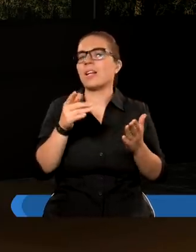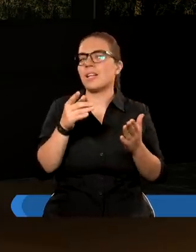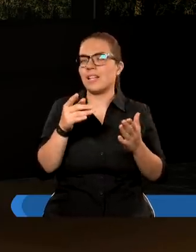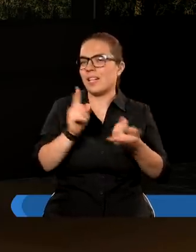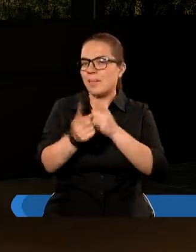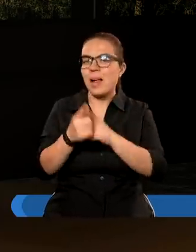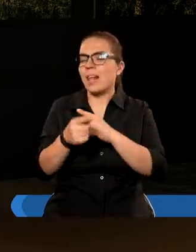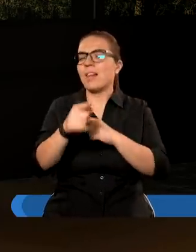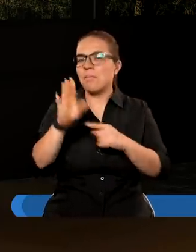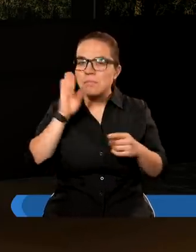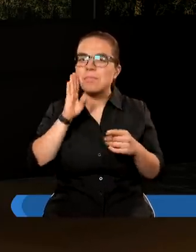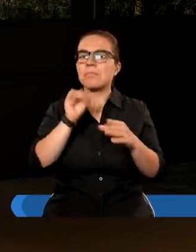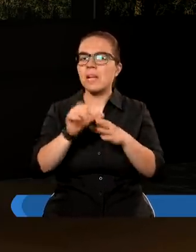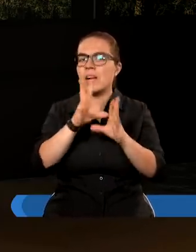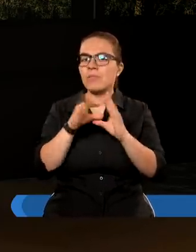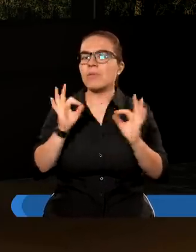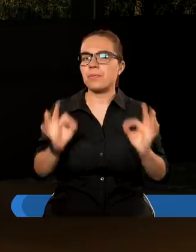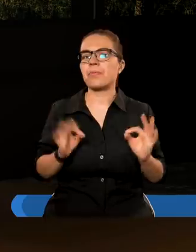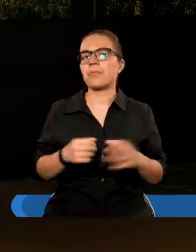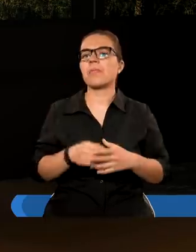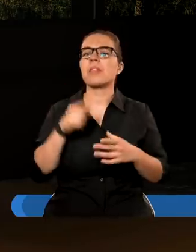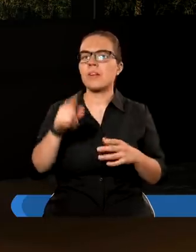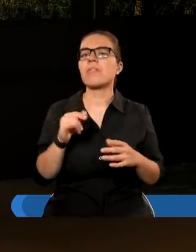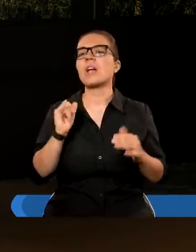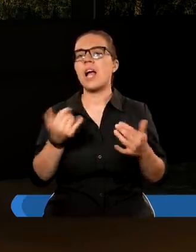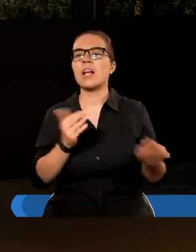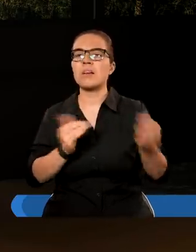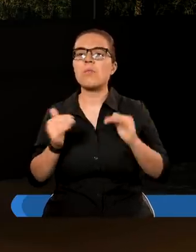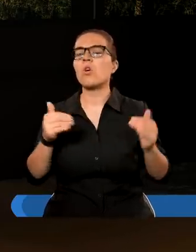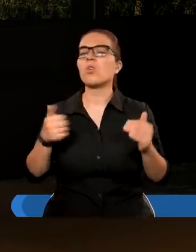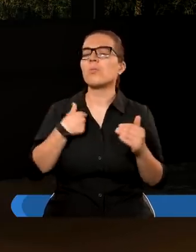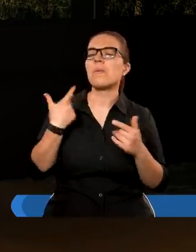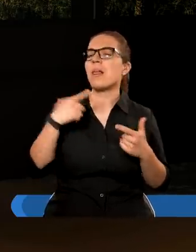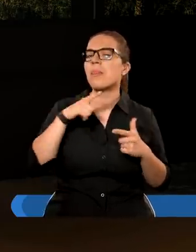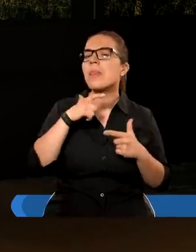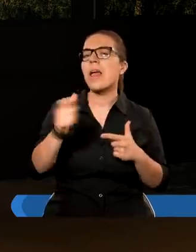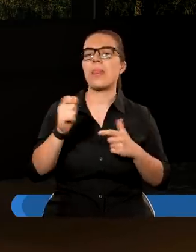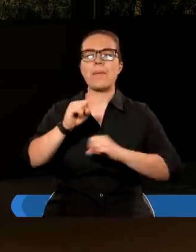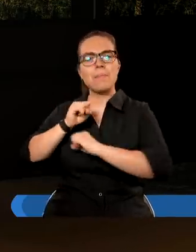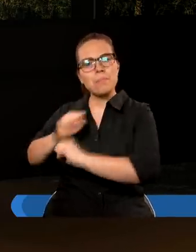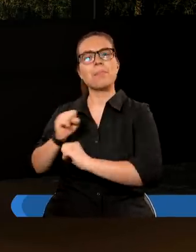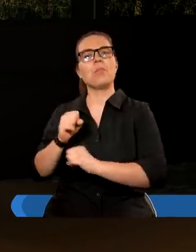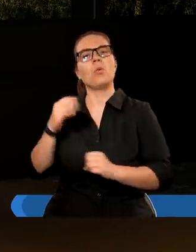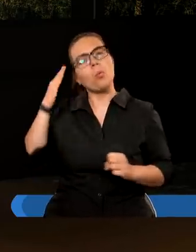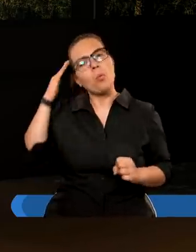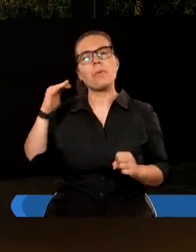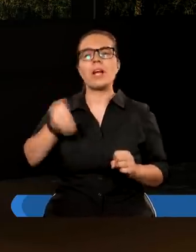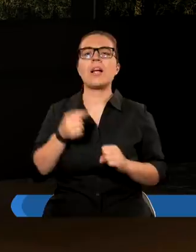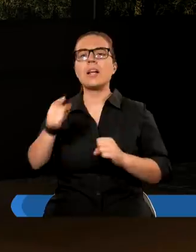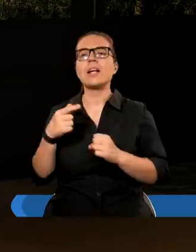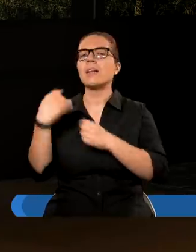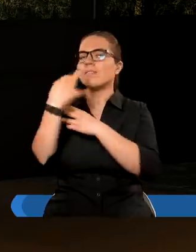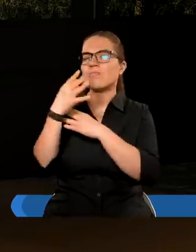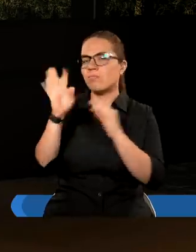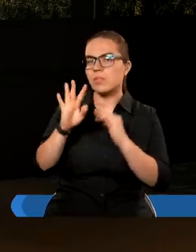fragmentów Pisma Świętego, które nas w różnoraki sposób bronią przed różnymi zwiedzeniami, przed różnymi upadkami, podknięciami, tak właśnie